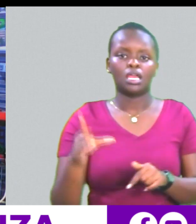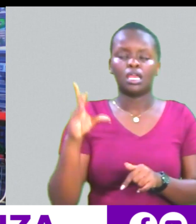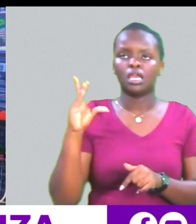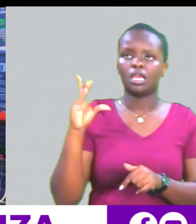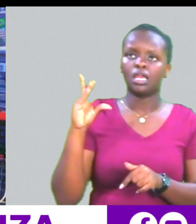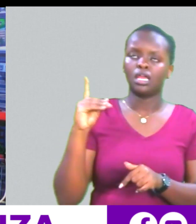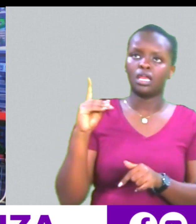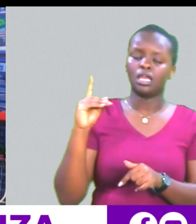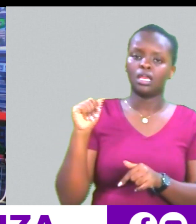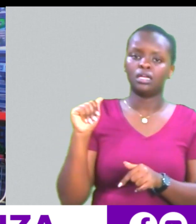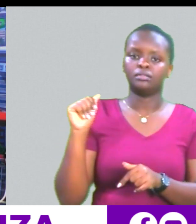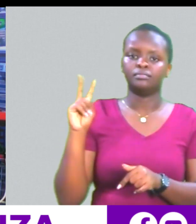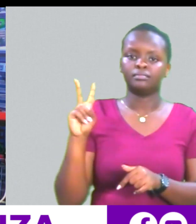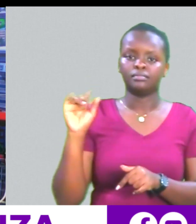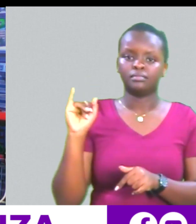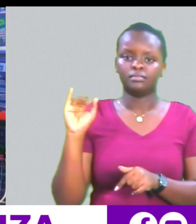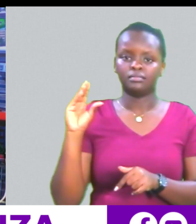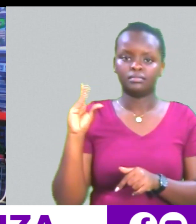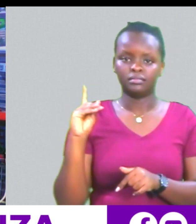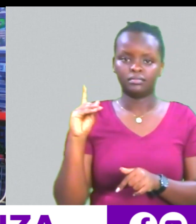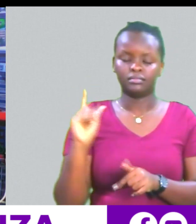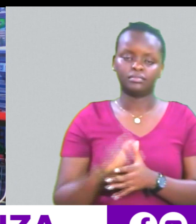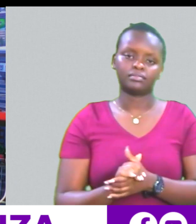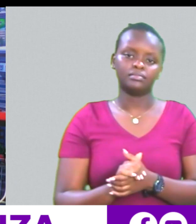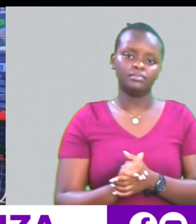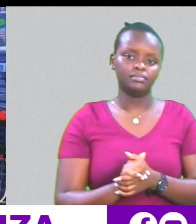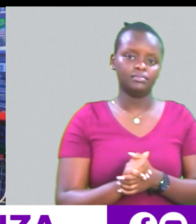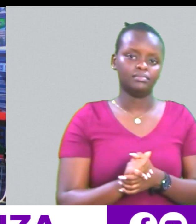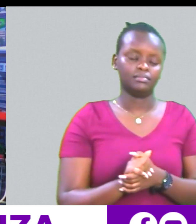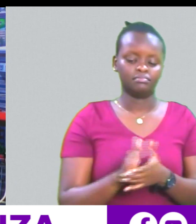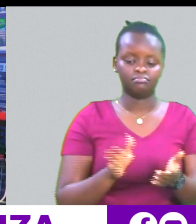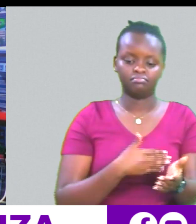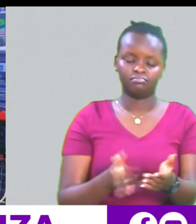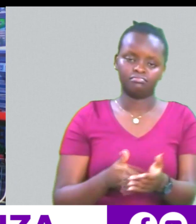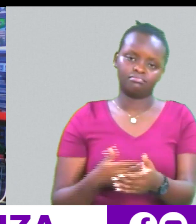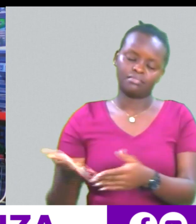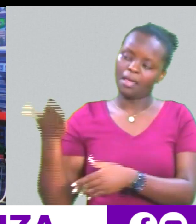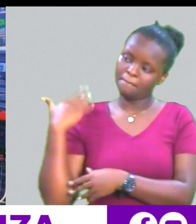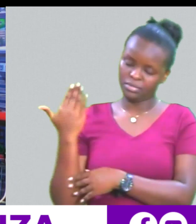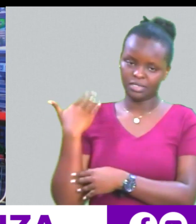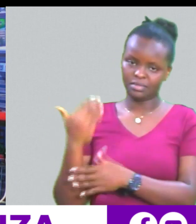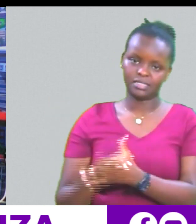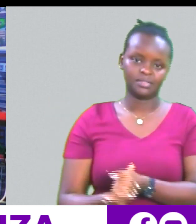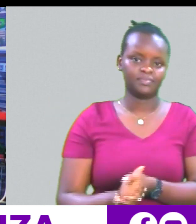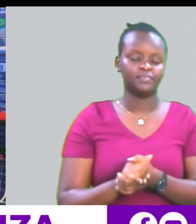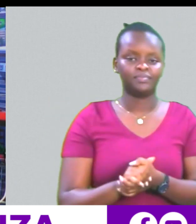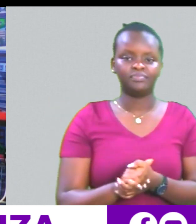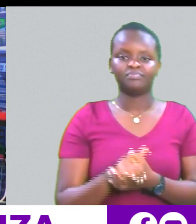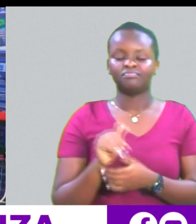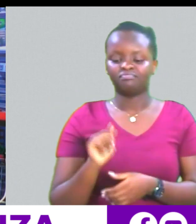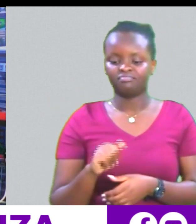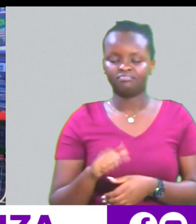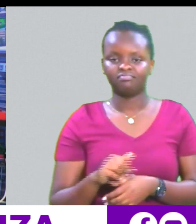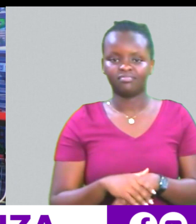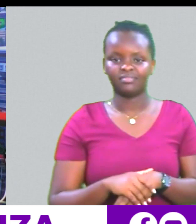Daudi Kabaka Daudi Kabaka mwenyewe So, utapata tuna play Zongoma kidogo kidogo Pia tuto